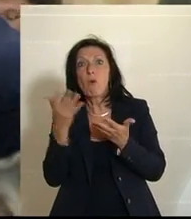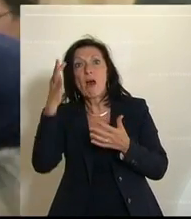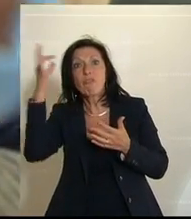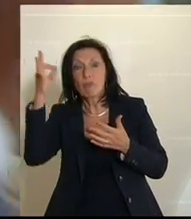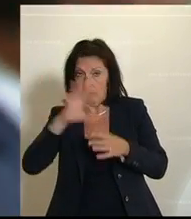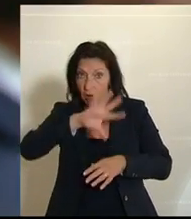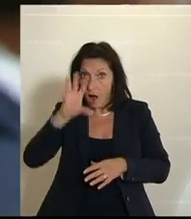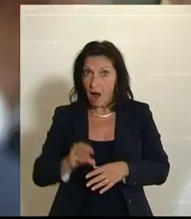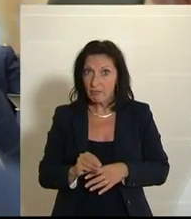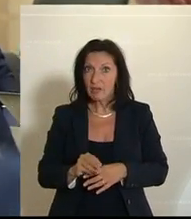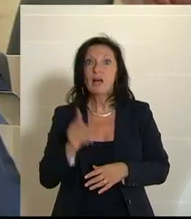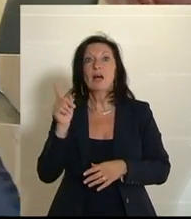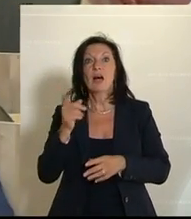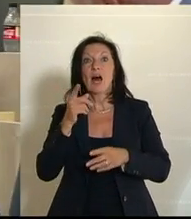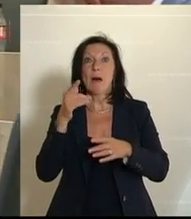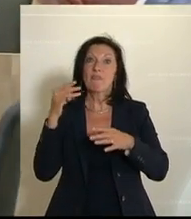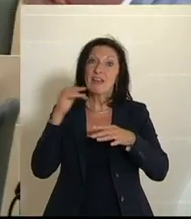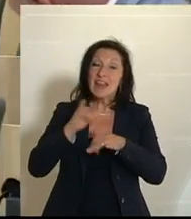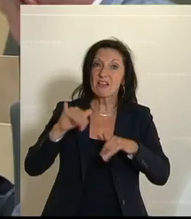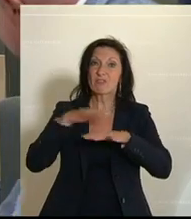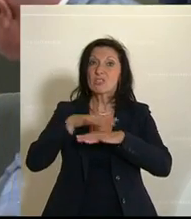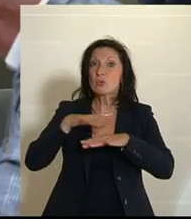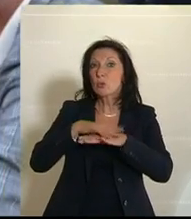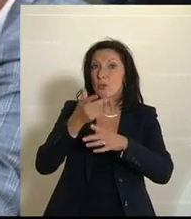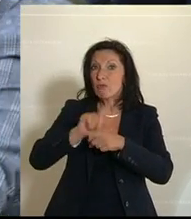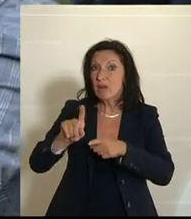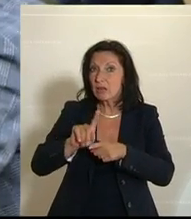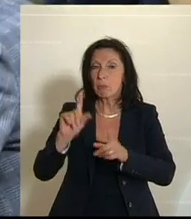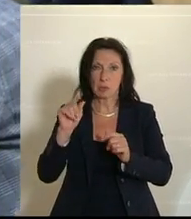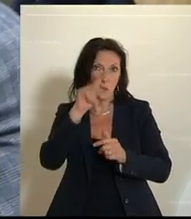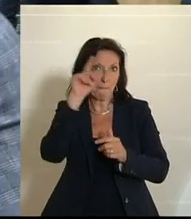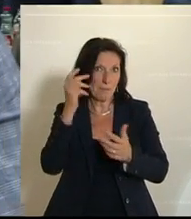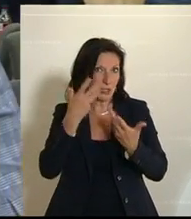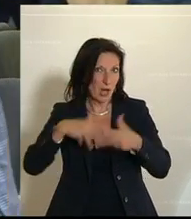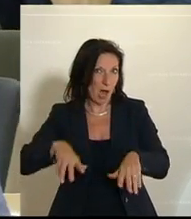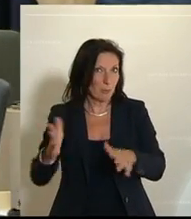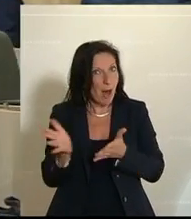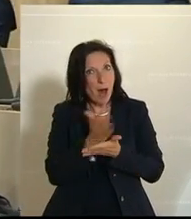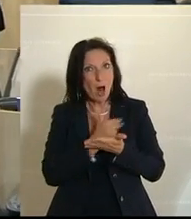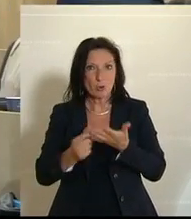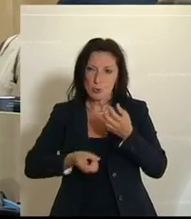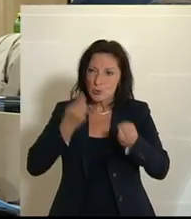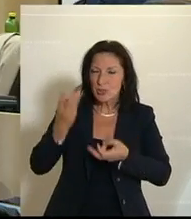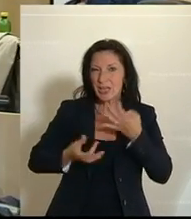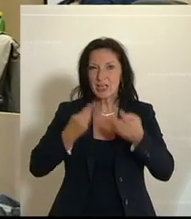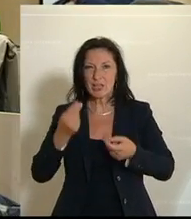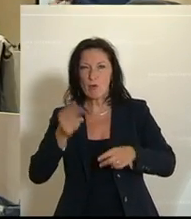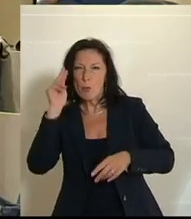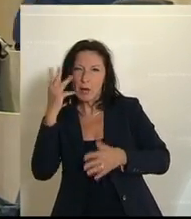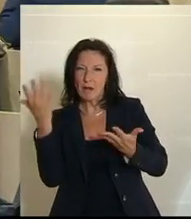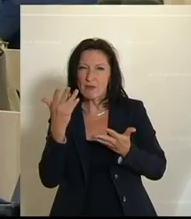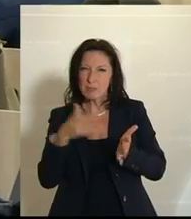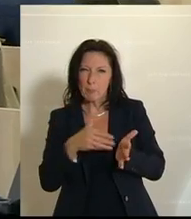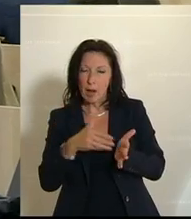Wenn es an Infrastruktur fehlt, nutzen die Menschen eben ihre Kreativität, um aus dem, was da ist, was zu machen, was sie brauchen. Und diese Kreativität